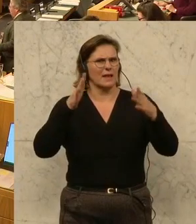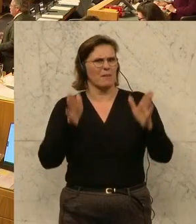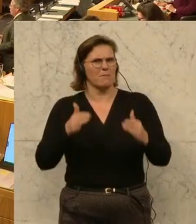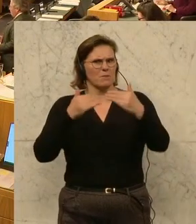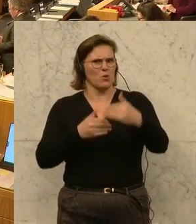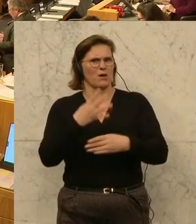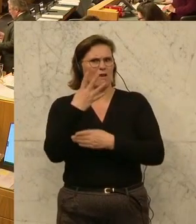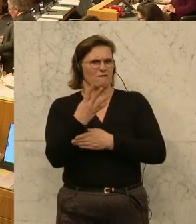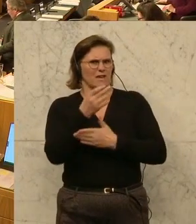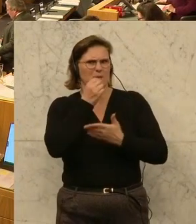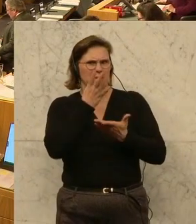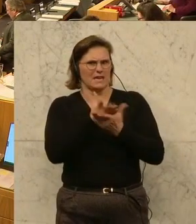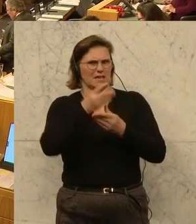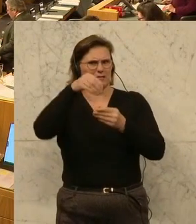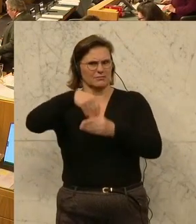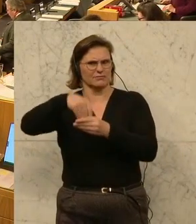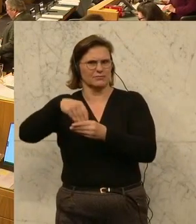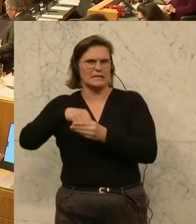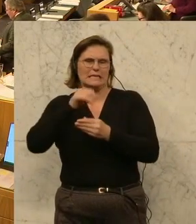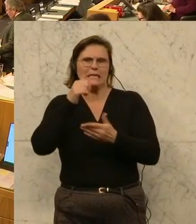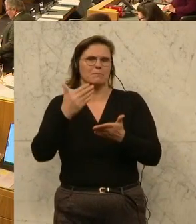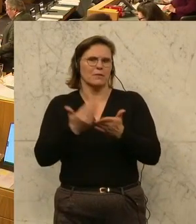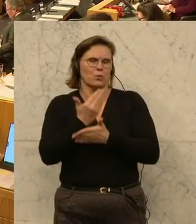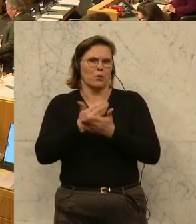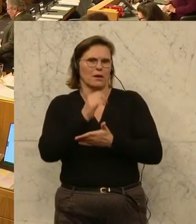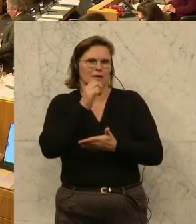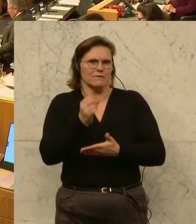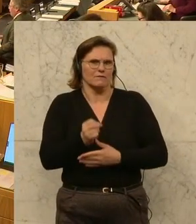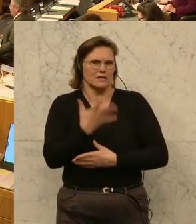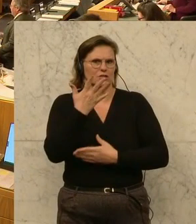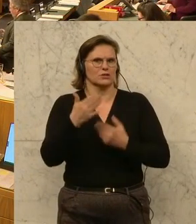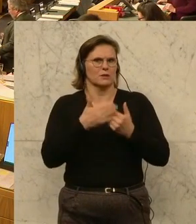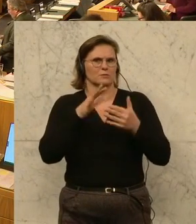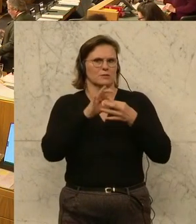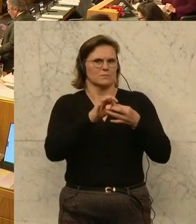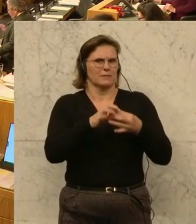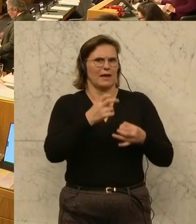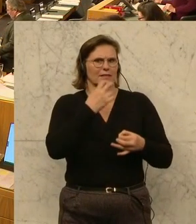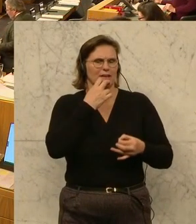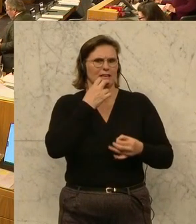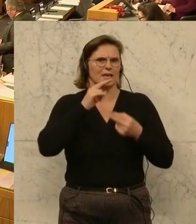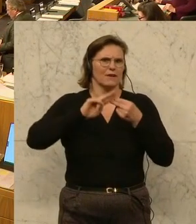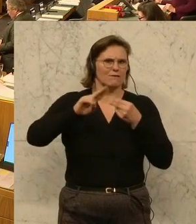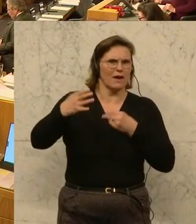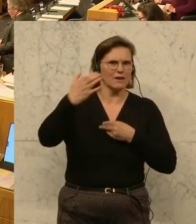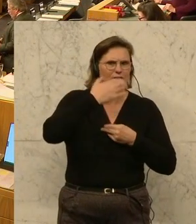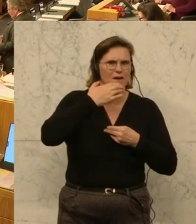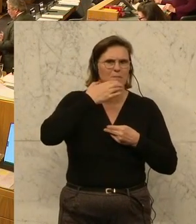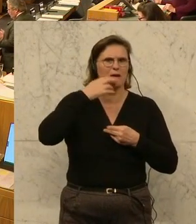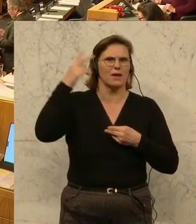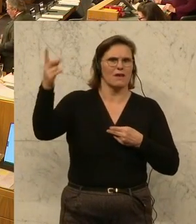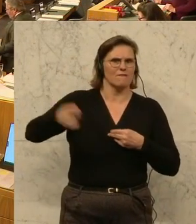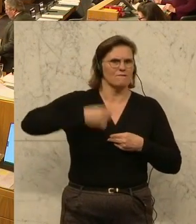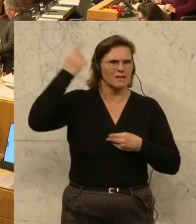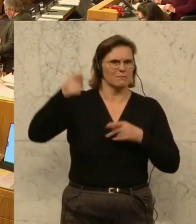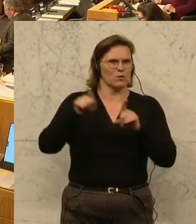Nächster Redner ist Franz Hörl von der Volkspartei. neu und frisch sind zum Thema Energie, Fernwärme, Windpark, österreichische Energieagentur. Und